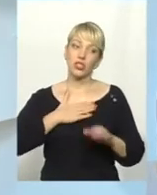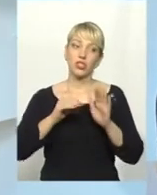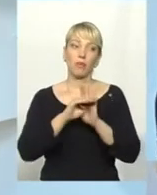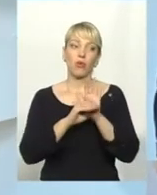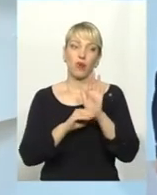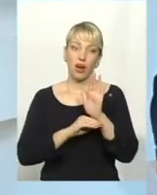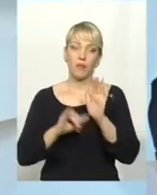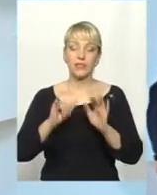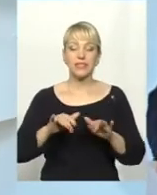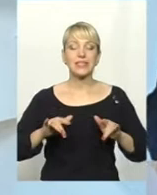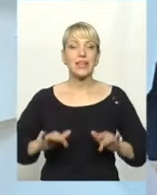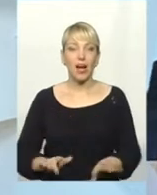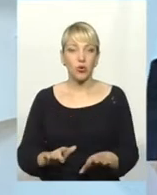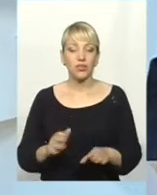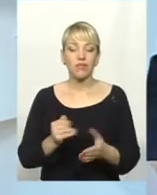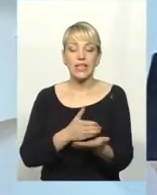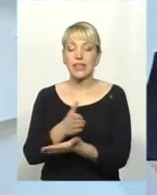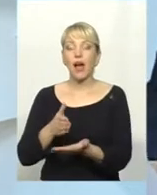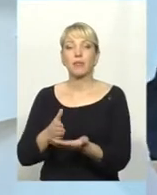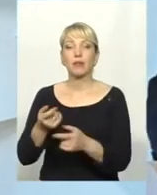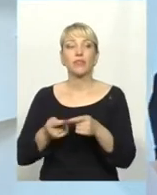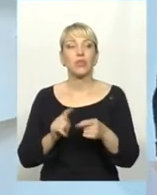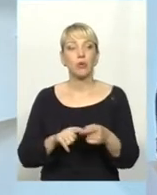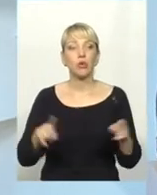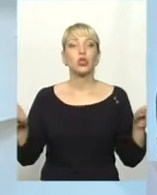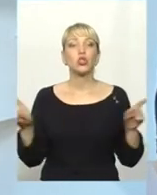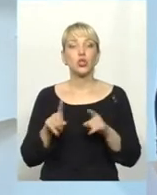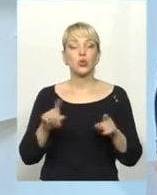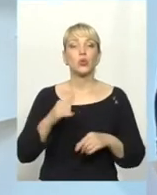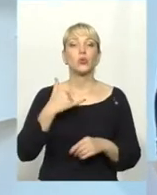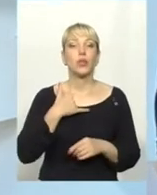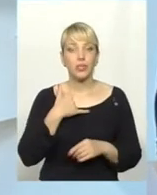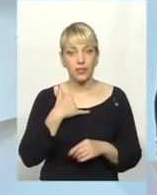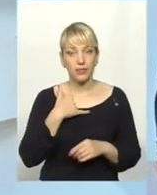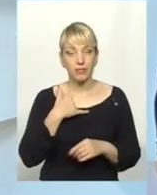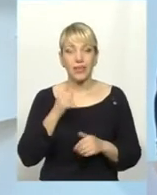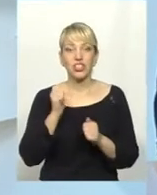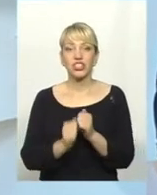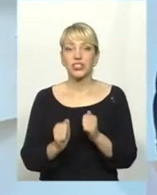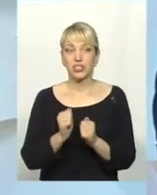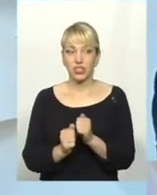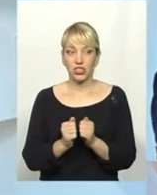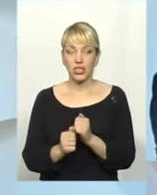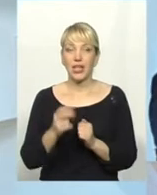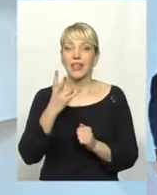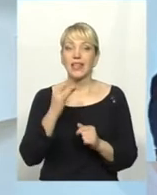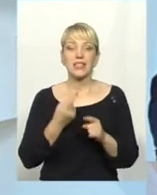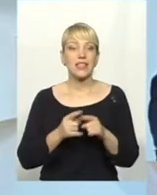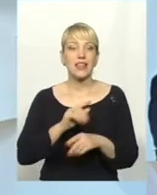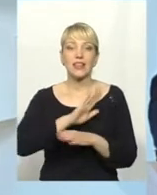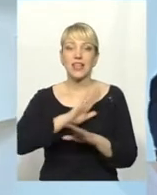заходів і напрямків – те, що в нас, частіше всього, на це не виділяють коштів.